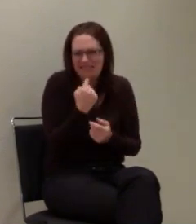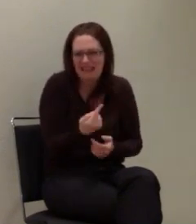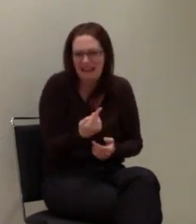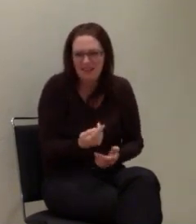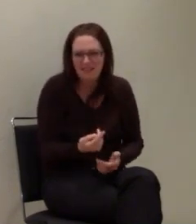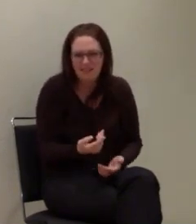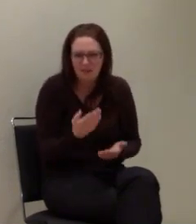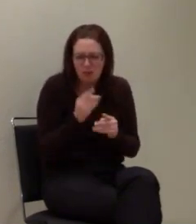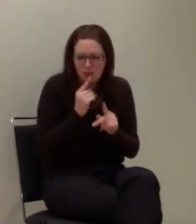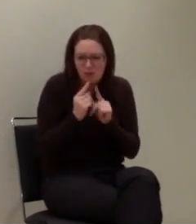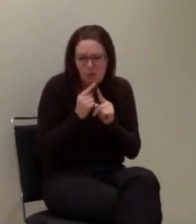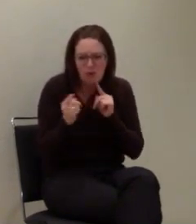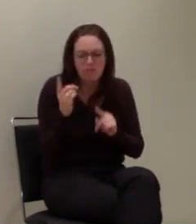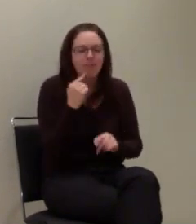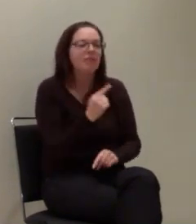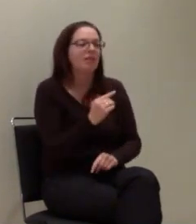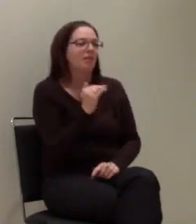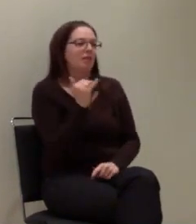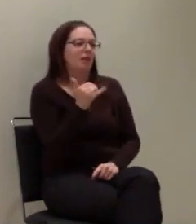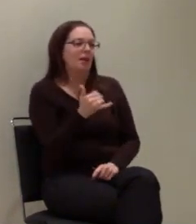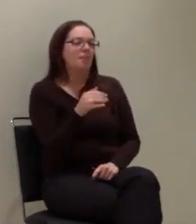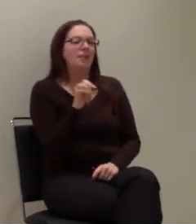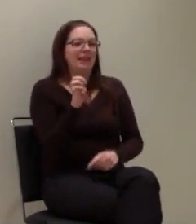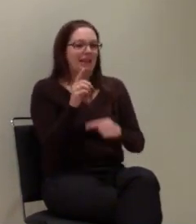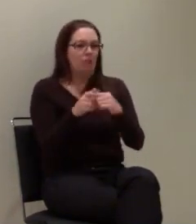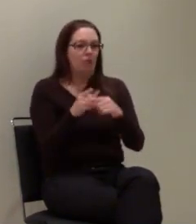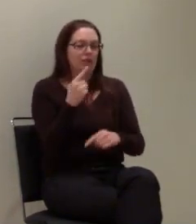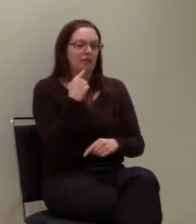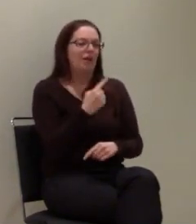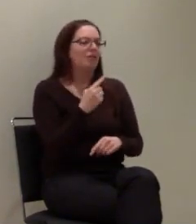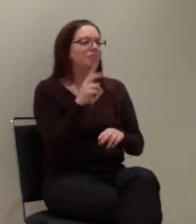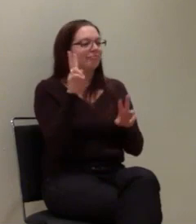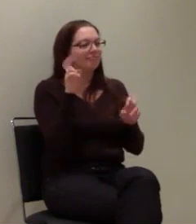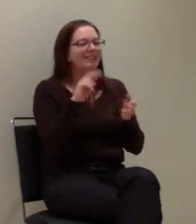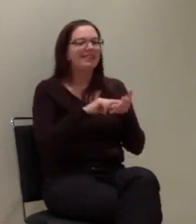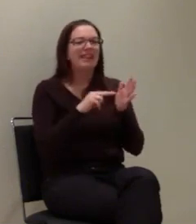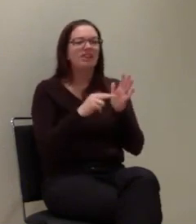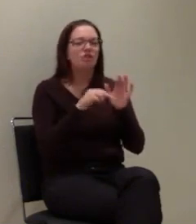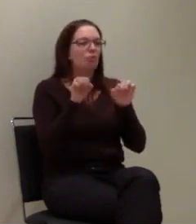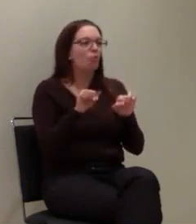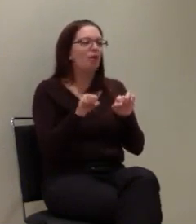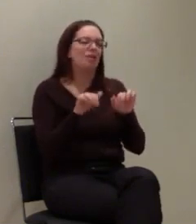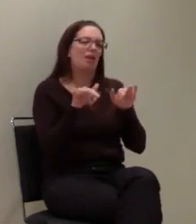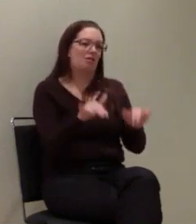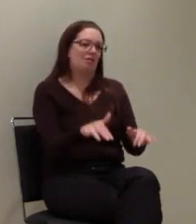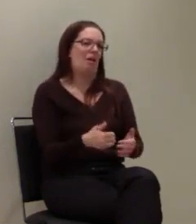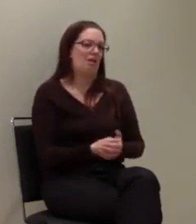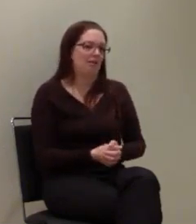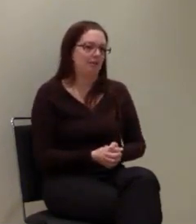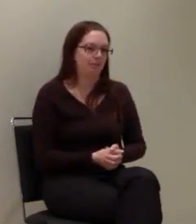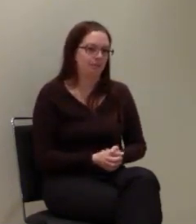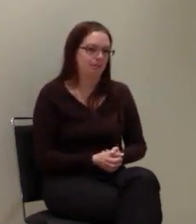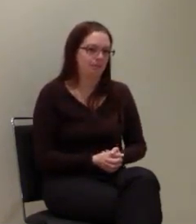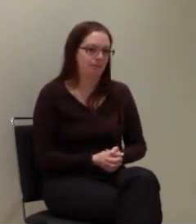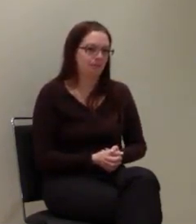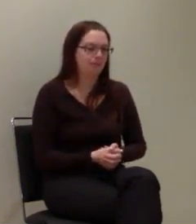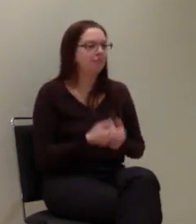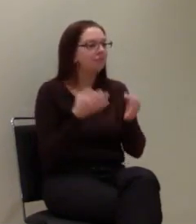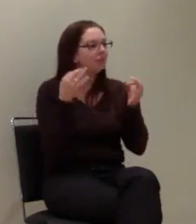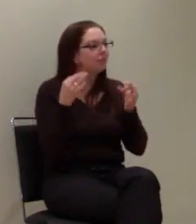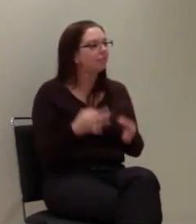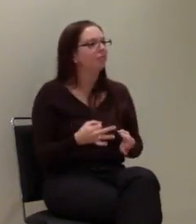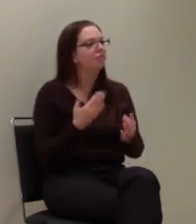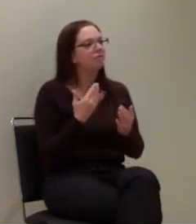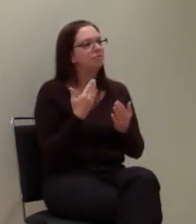Gut, die sagen, wir haben die Möglichkeit für die gesetzlichen, wir